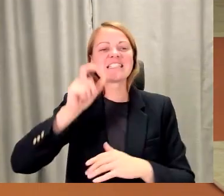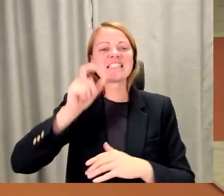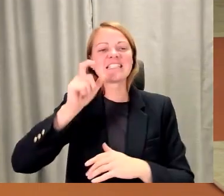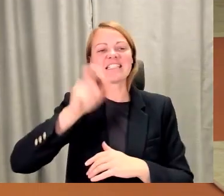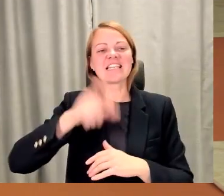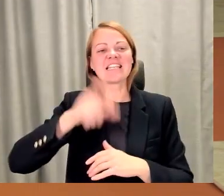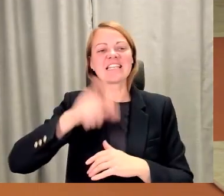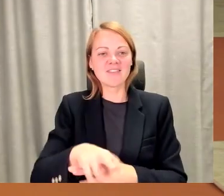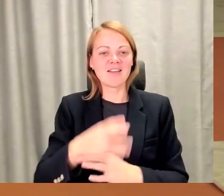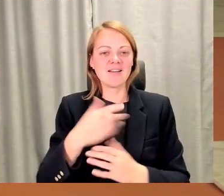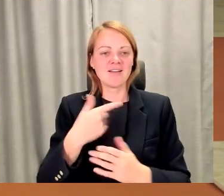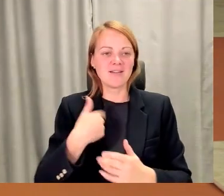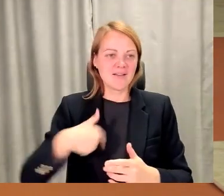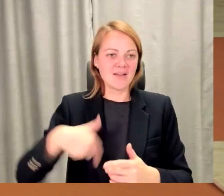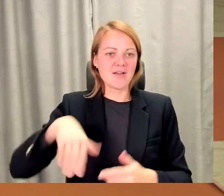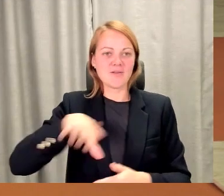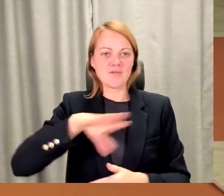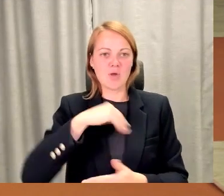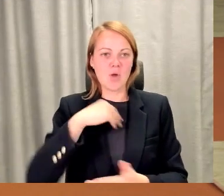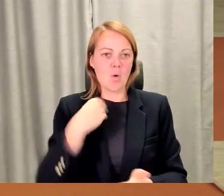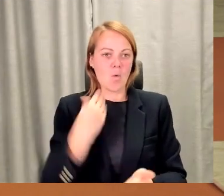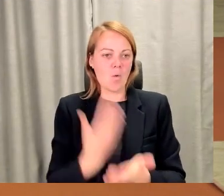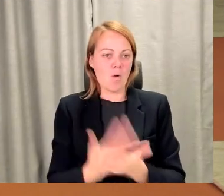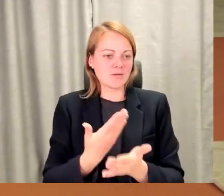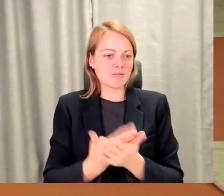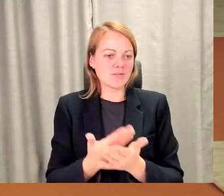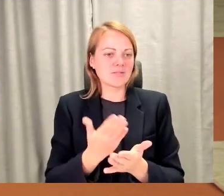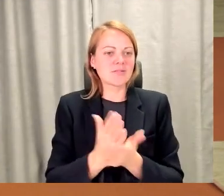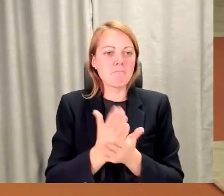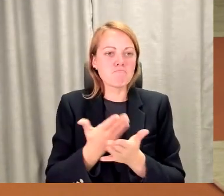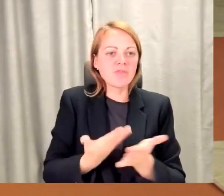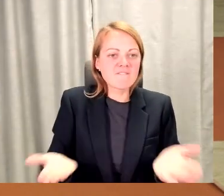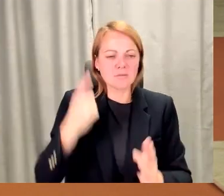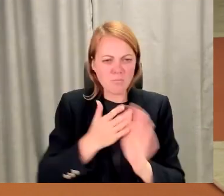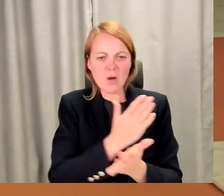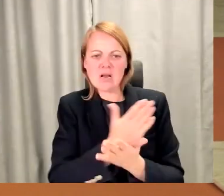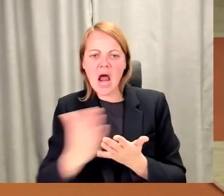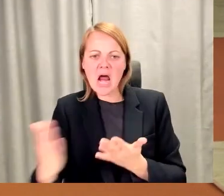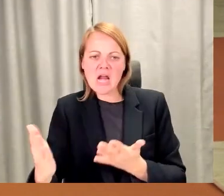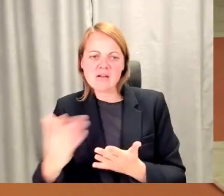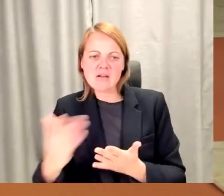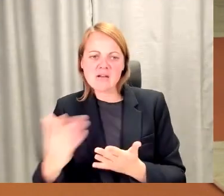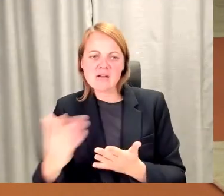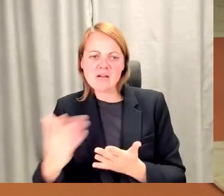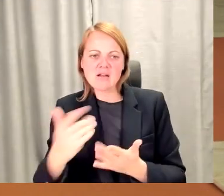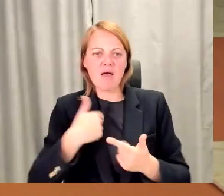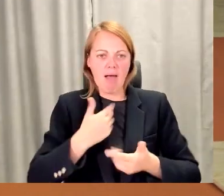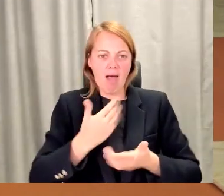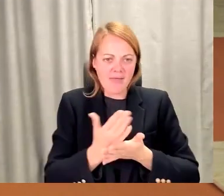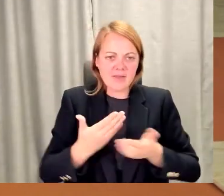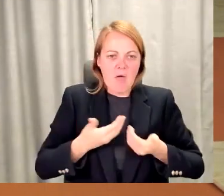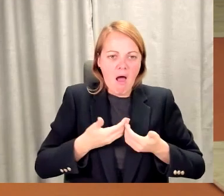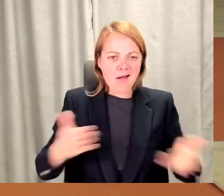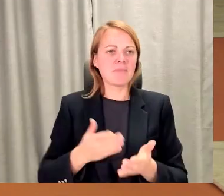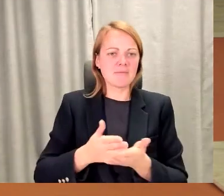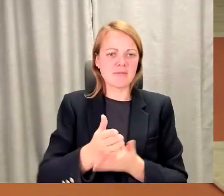kad mēs jau esam motivēti un tad, kad mēs saprotam lietu kaut kādu kārtību, ko mēs varbūt esam atvērt par to, ko mēs gribam, tad mēs ējam pie līndes arī un